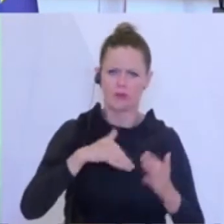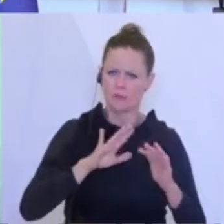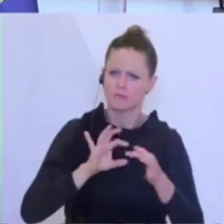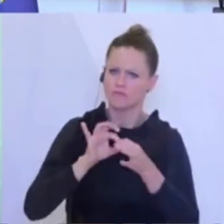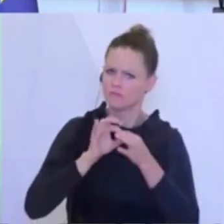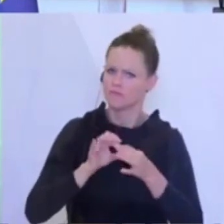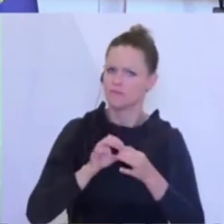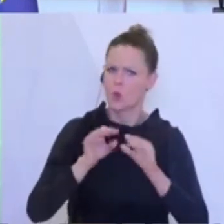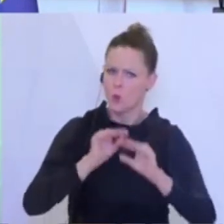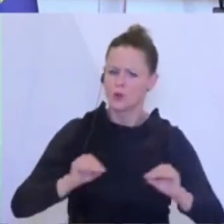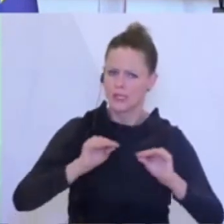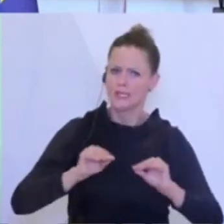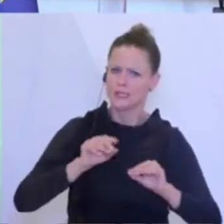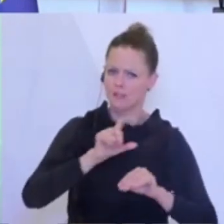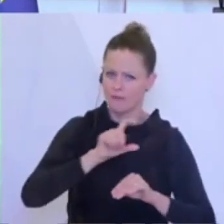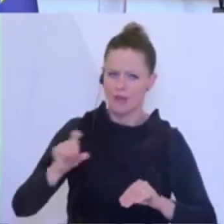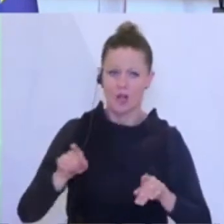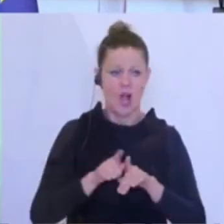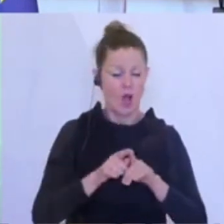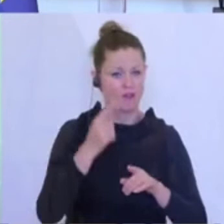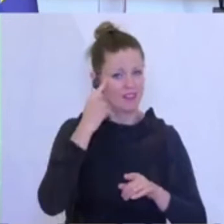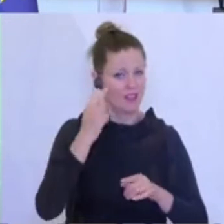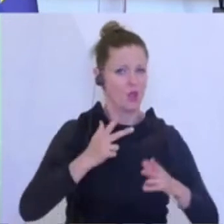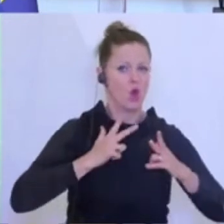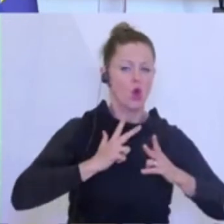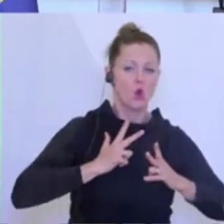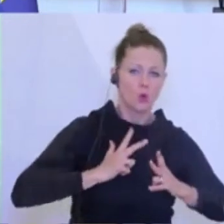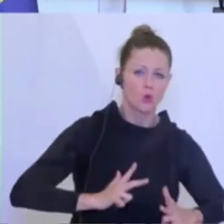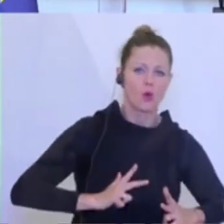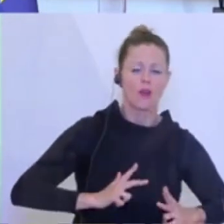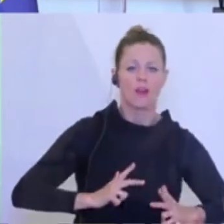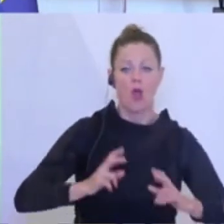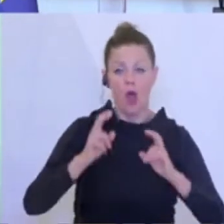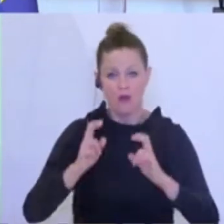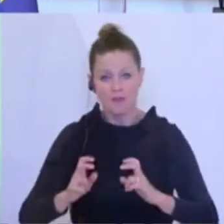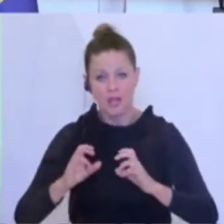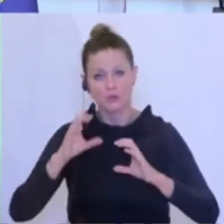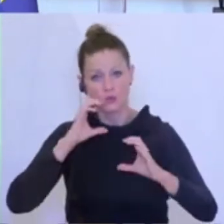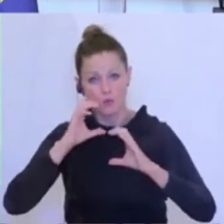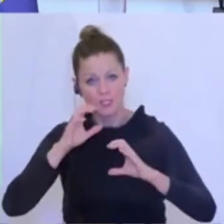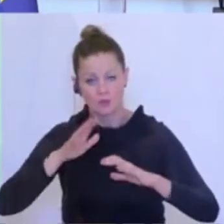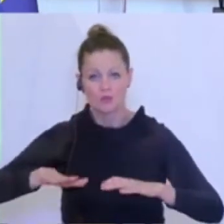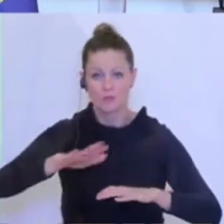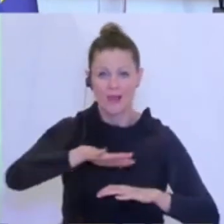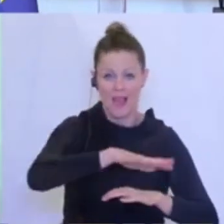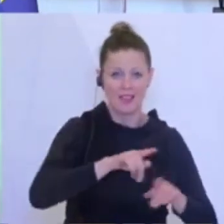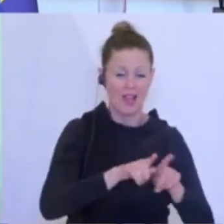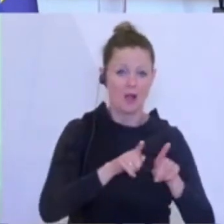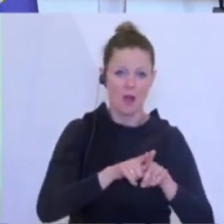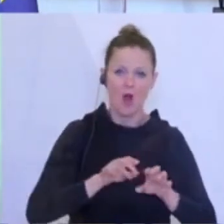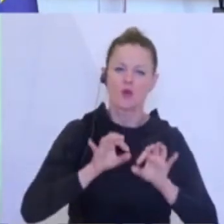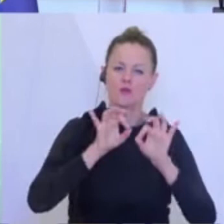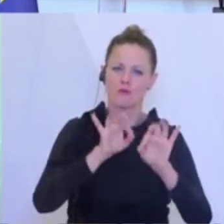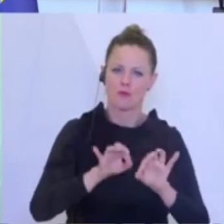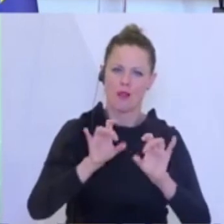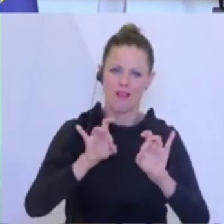Wir denken an Ruhezonen, an Aufenthalts und Kommunikationszonen. Wir denken aber natürlich auch an die Arbeitsräume der Lehrer und